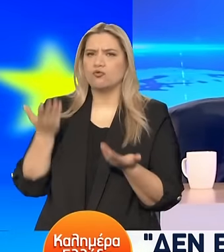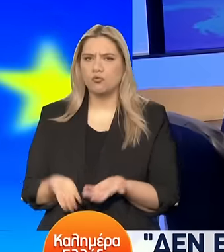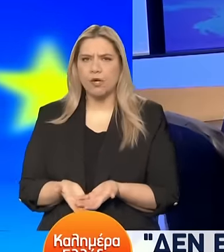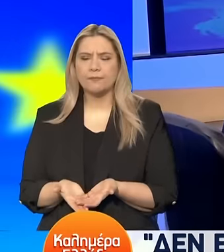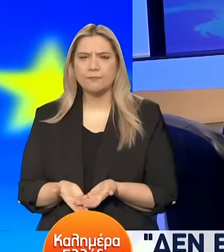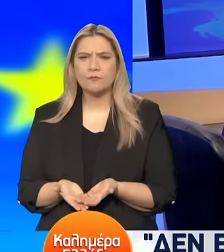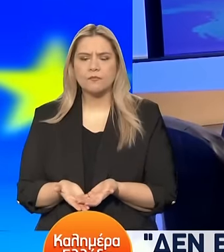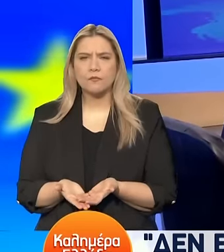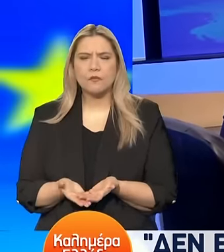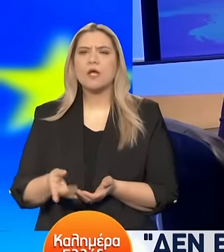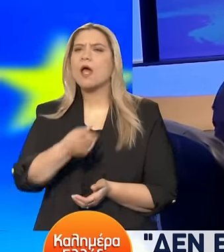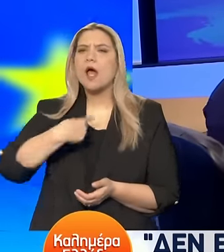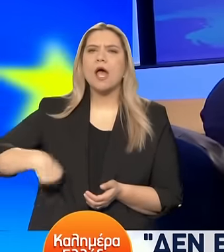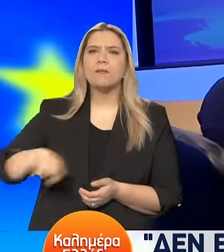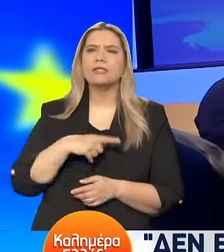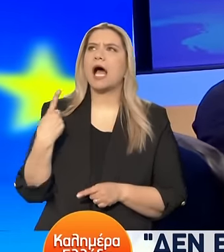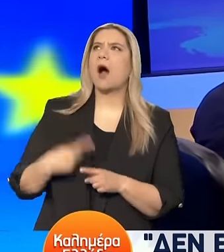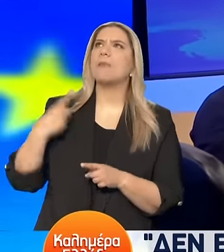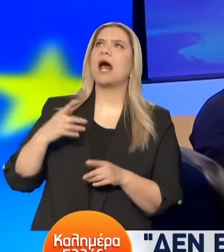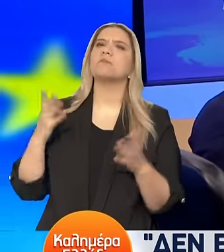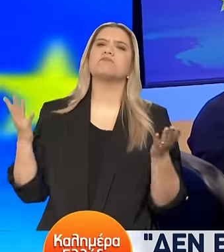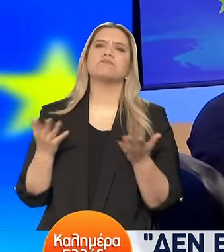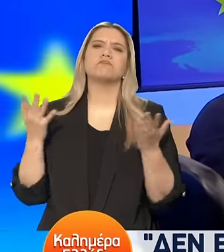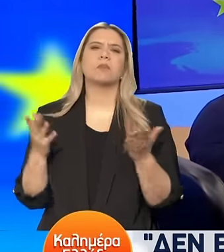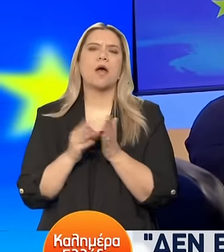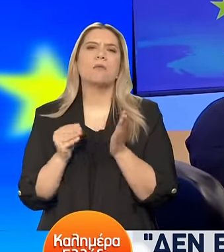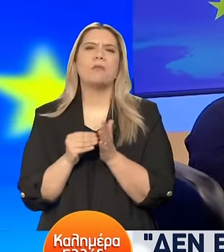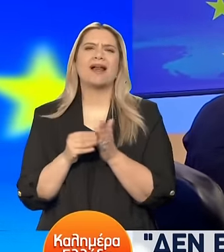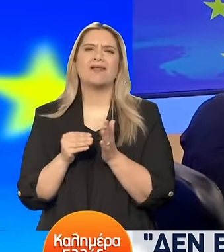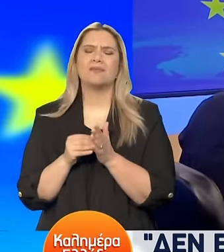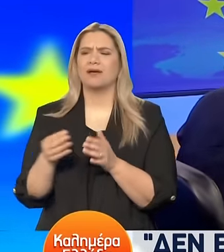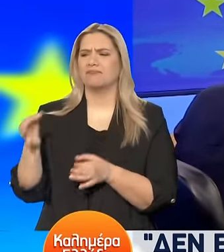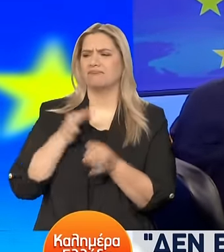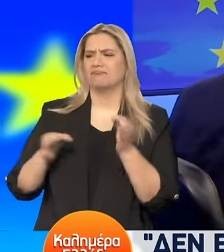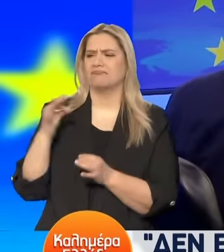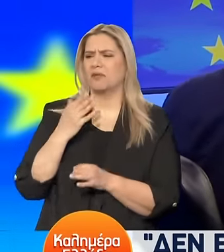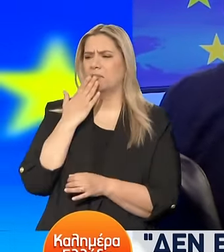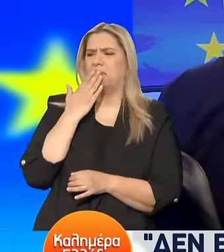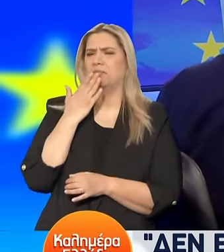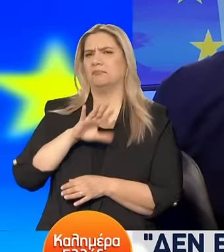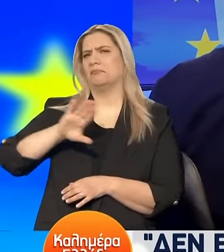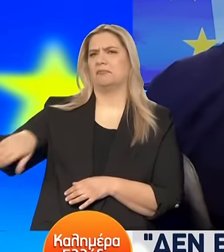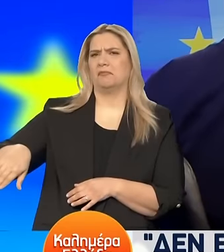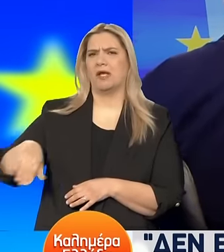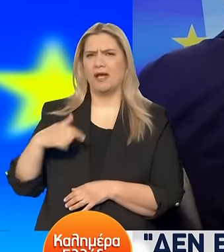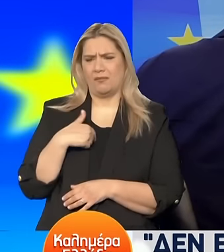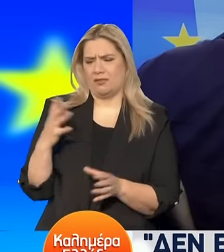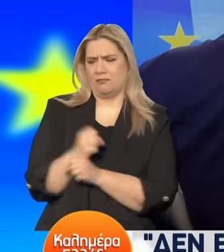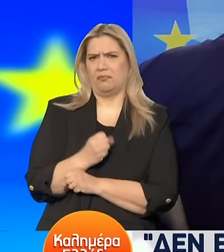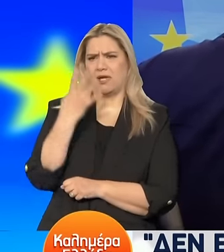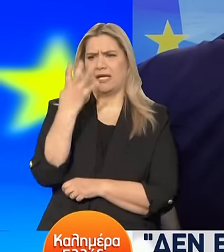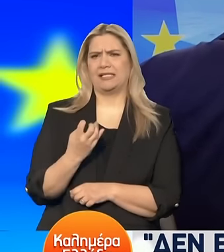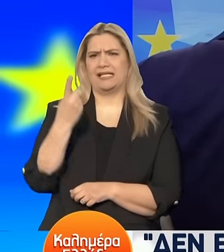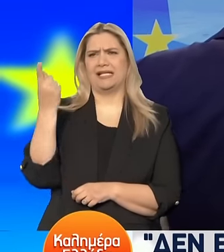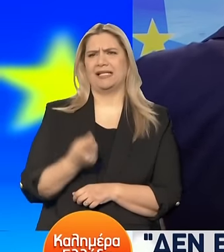κάτι το οποίο εμείς απλά θα το, εντός εισαγωικών, θα το περιφρονήσουμε λέγοντας «Μα πήραμε 41%», άρα